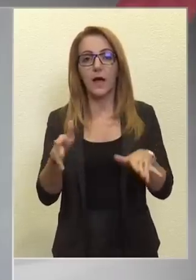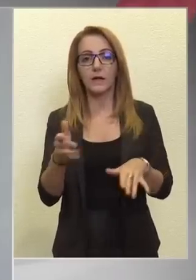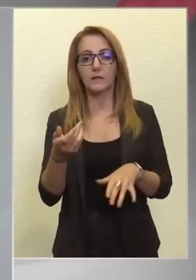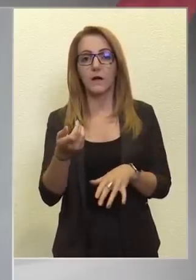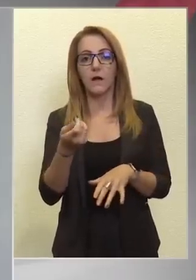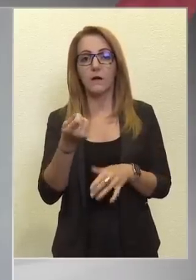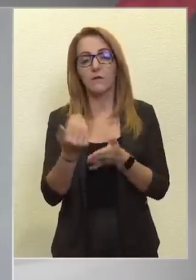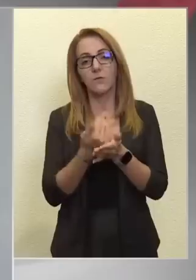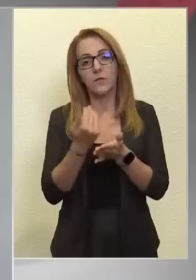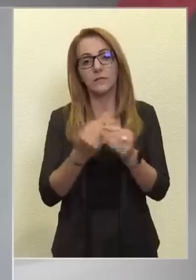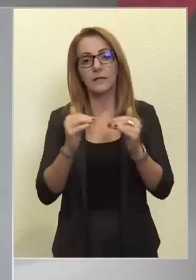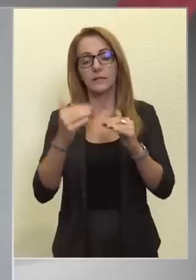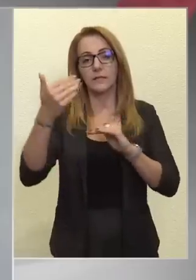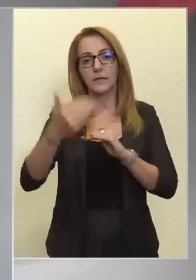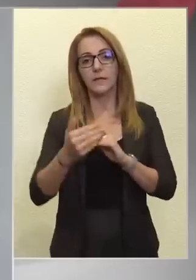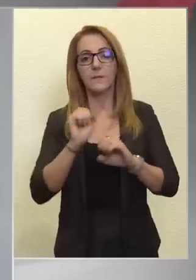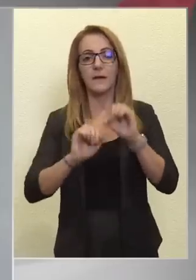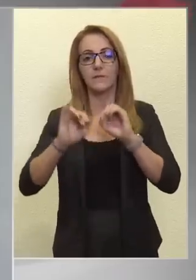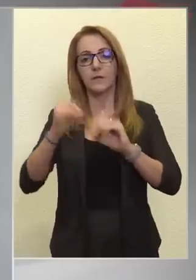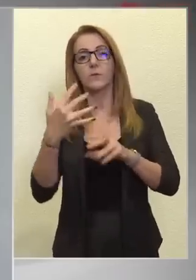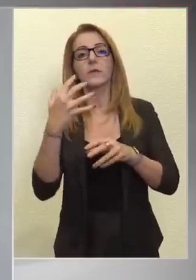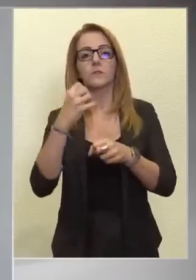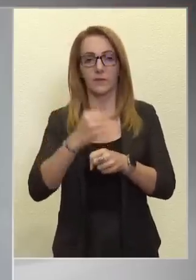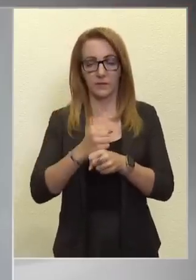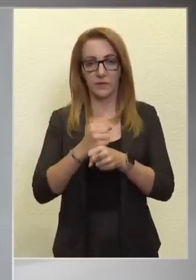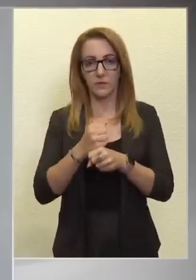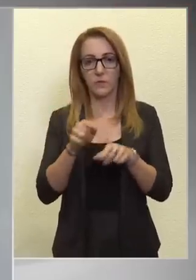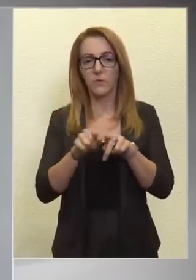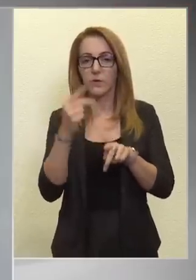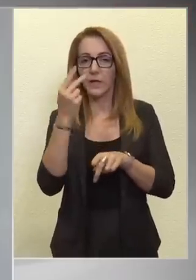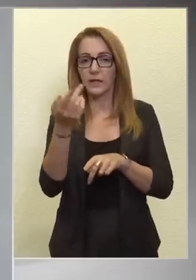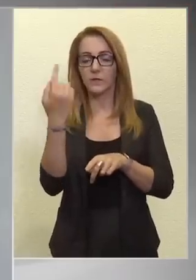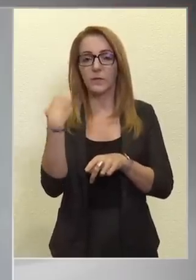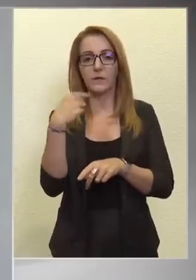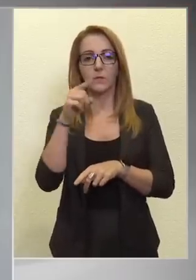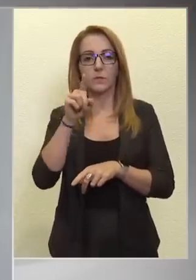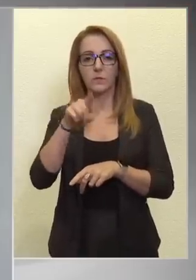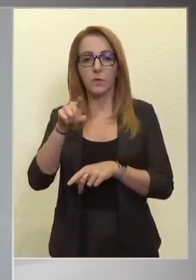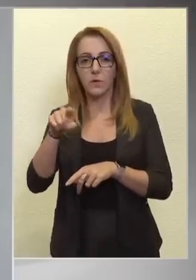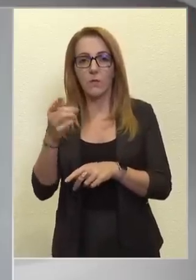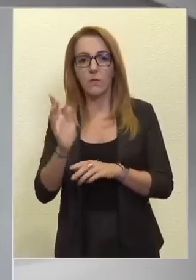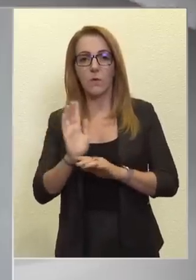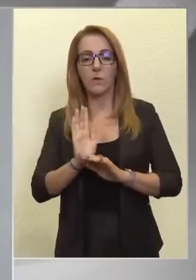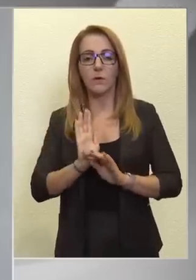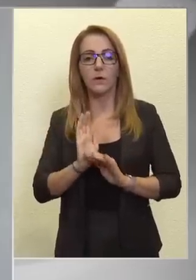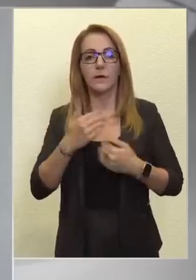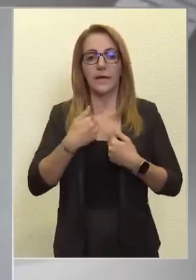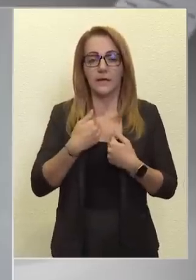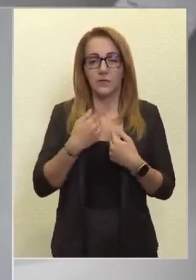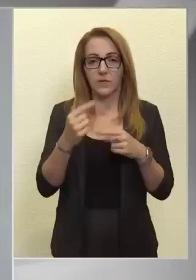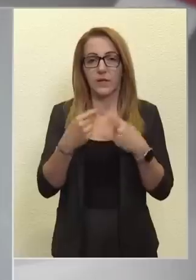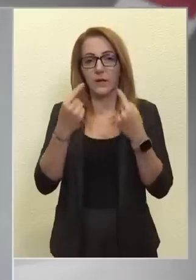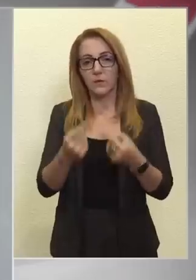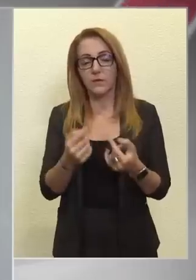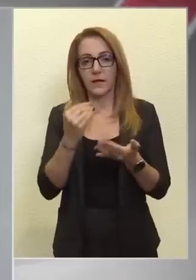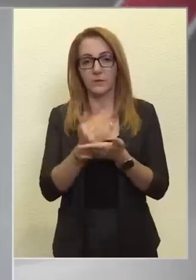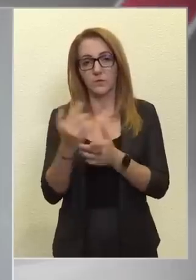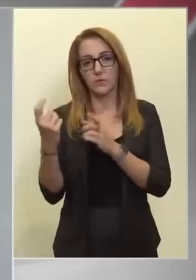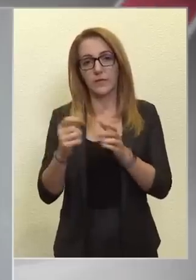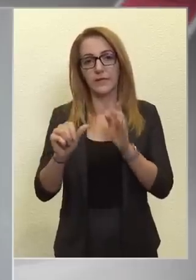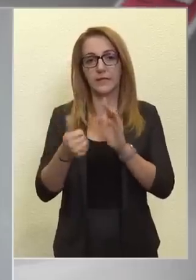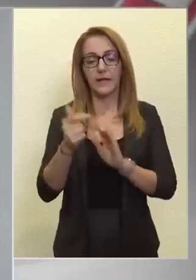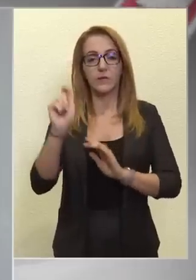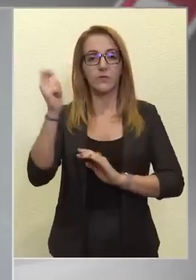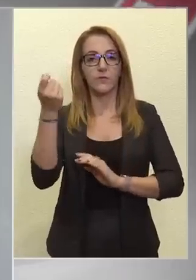megvédjük és fenntartjuk. Azt látjuk, hogy az elmúlt hónapok ijettsége után, most amikor érkeznek az első